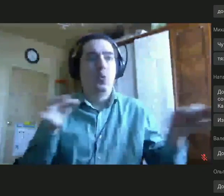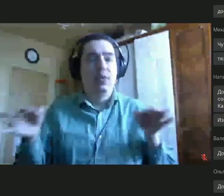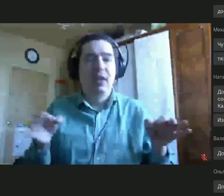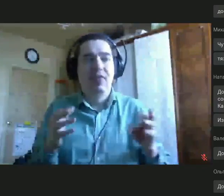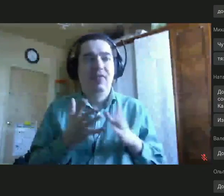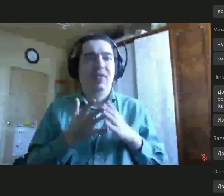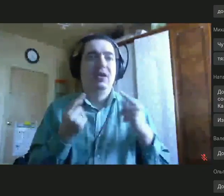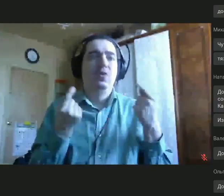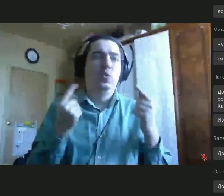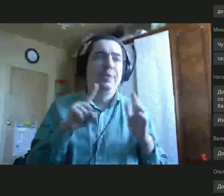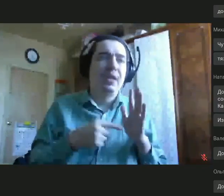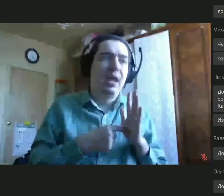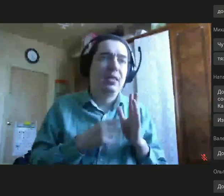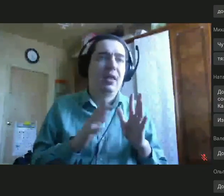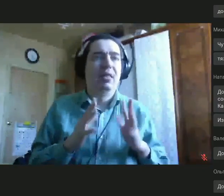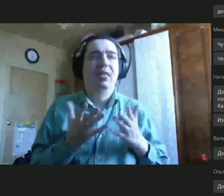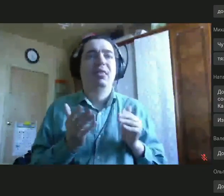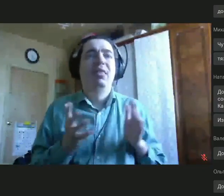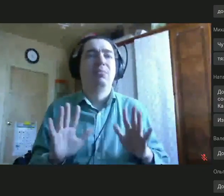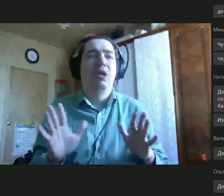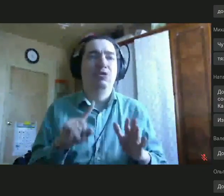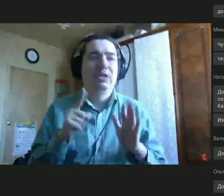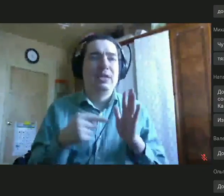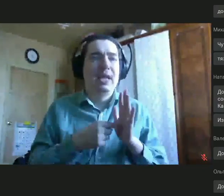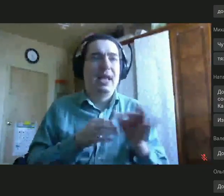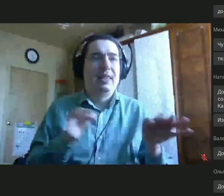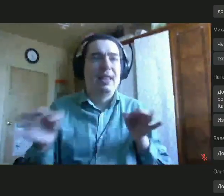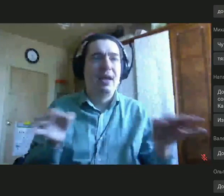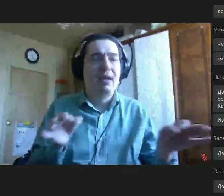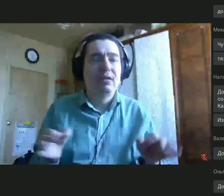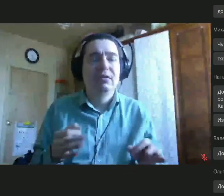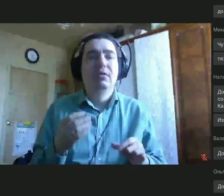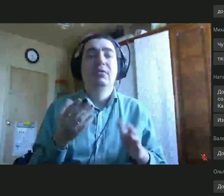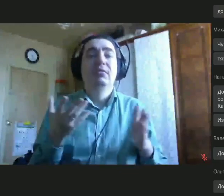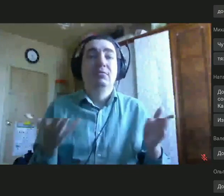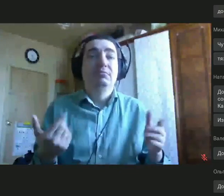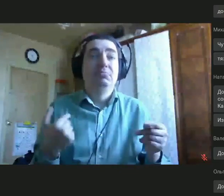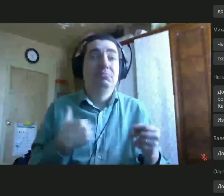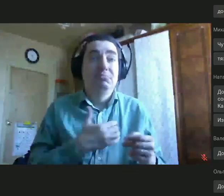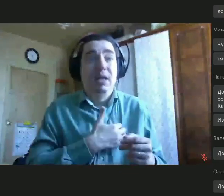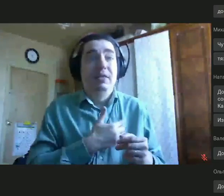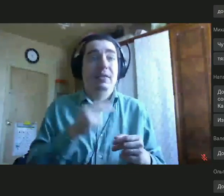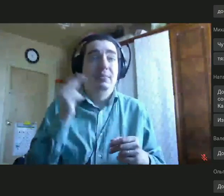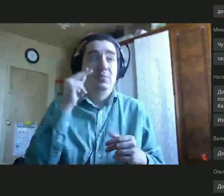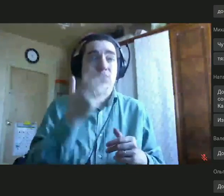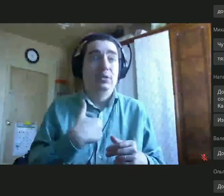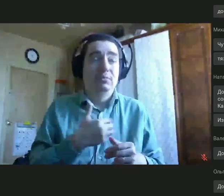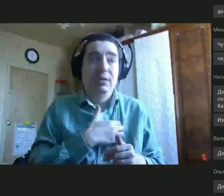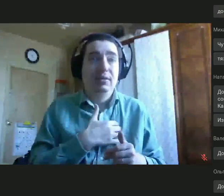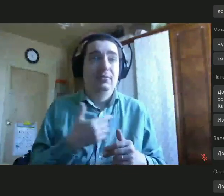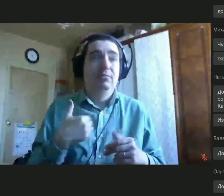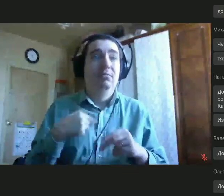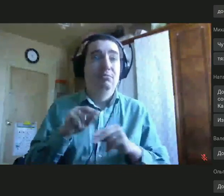вовсе отсутствуют данные специалисты, и родители вынуждены каким-то видео в интернете обучаться и пытаться реабилитировать своих